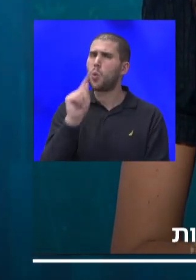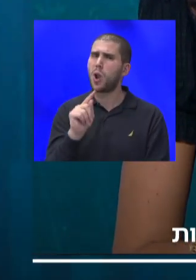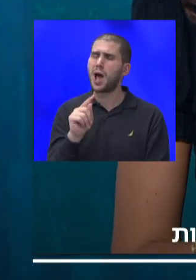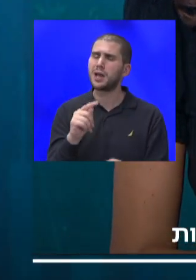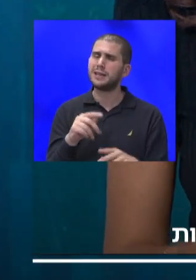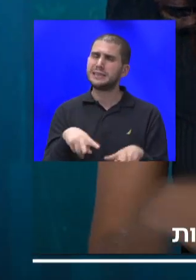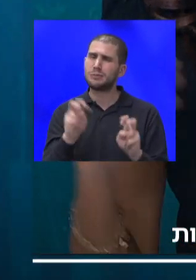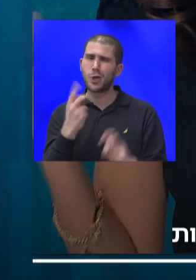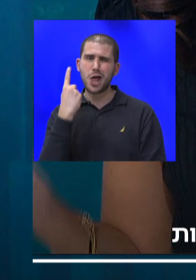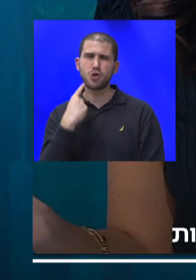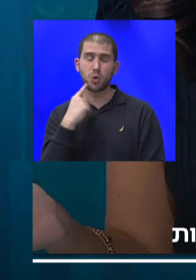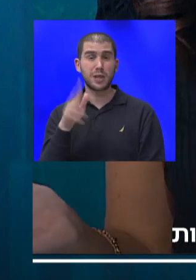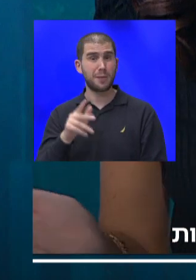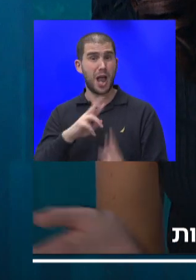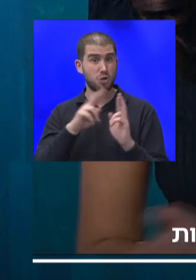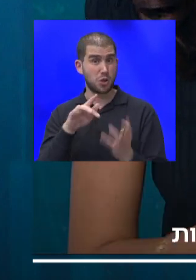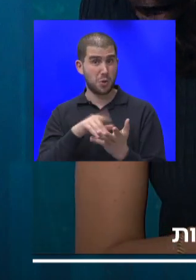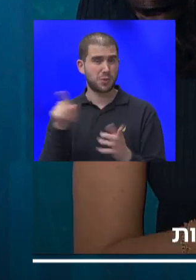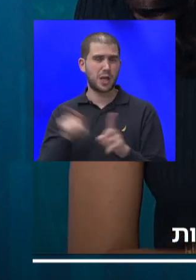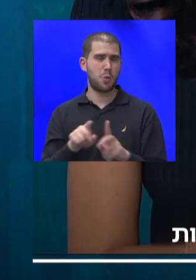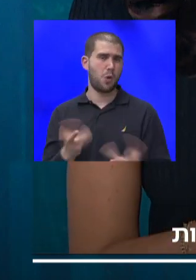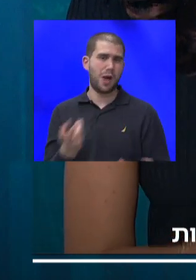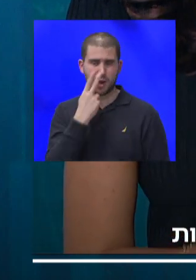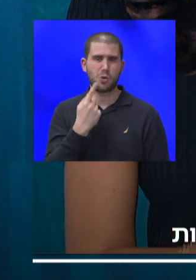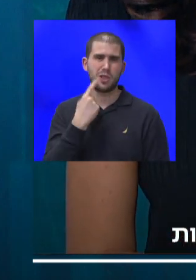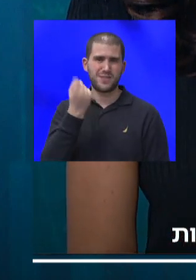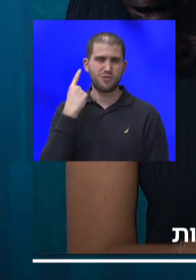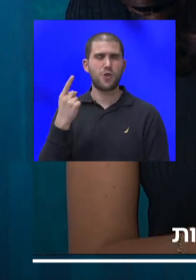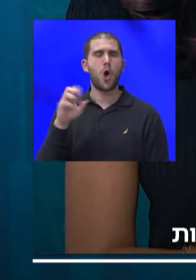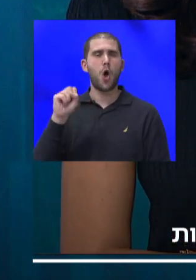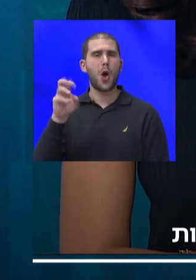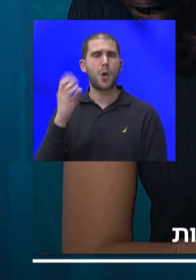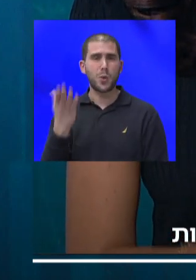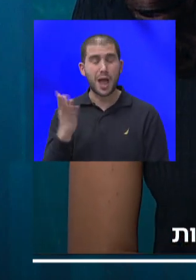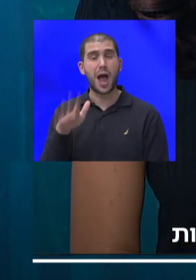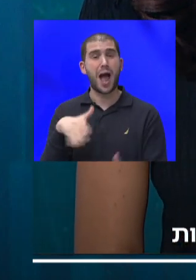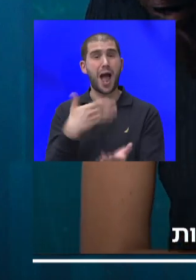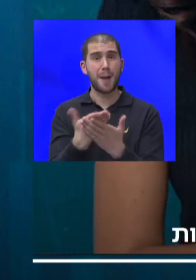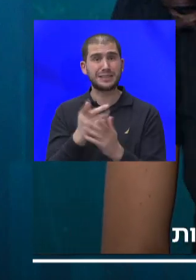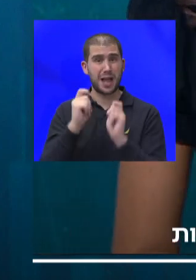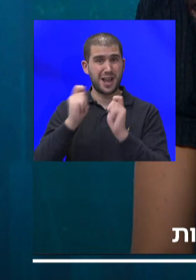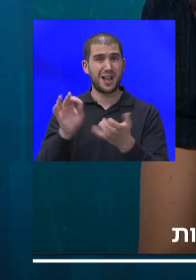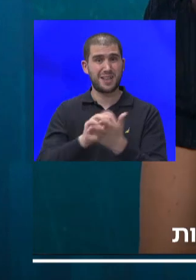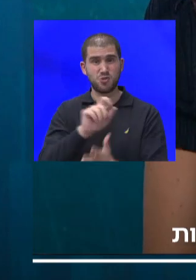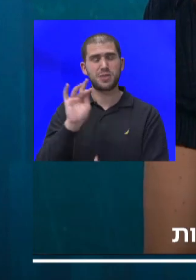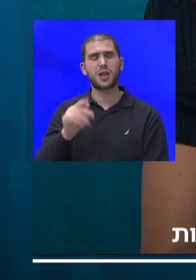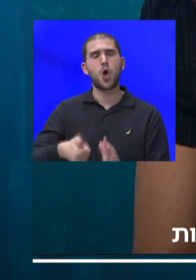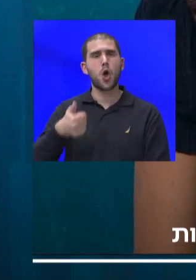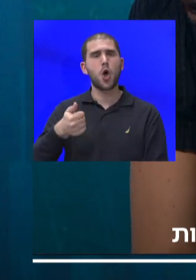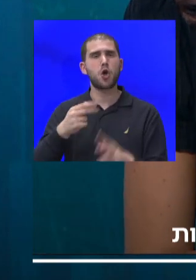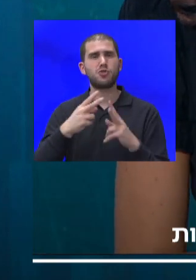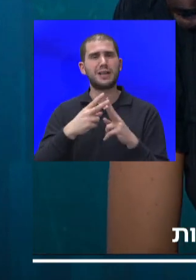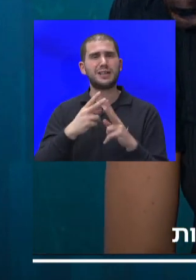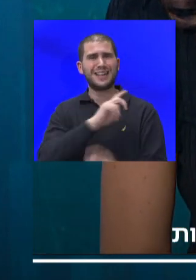רשויות המקומיות הן קר פורה, ראינו שבוע שעבר את אור יהודה, היום המלצה להגיש כתב אישום נגד ראש עיריית חדרה. פתאום יש כאן עוד נושא